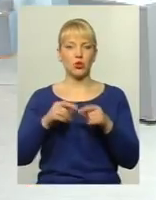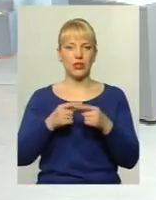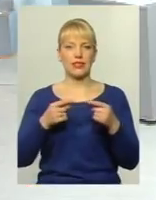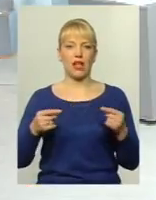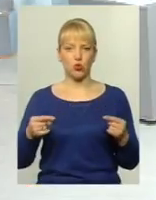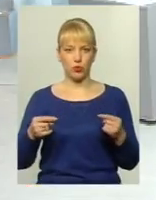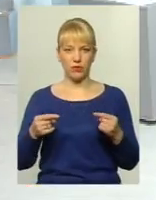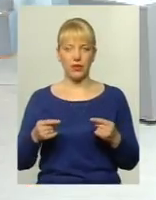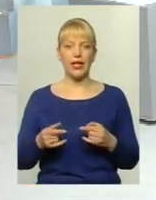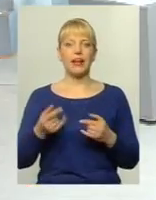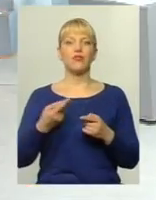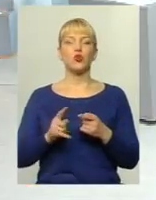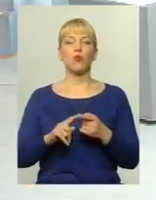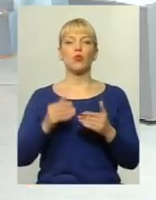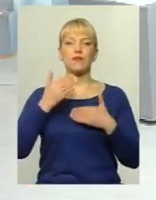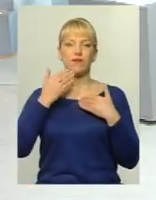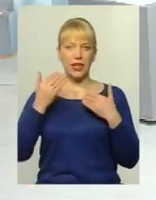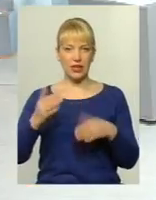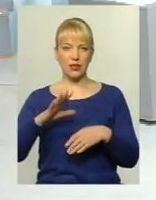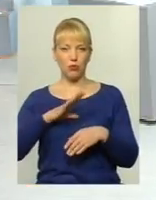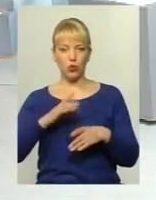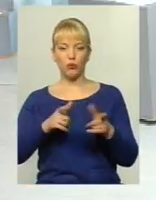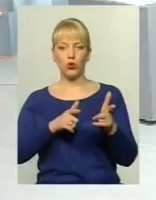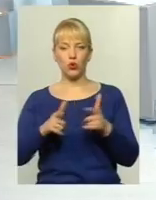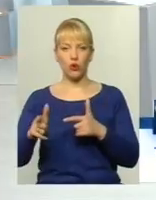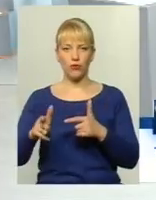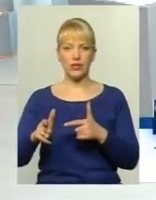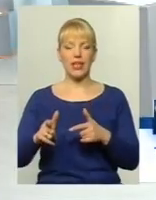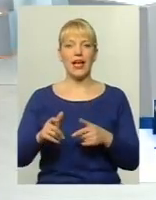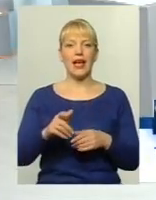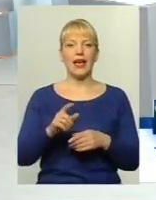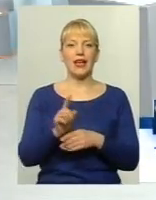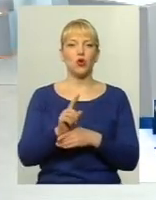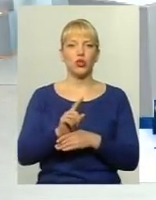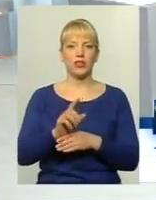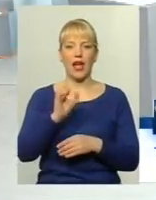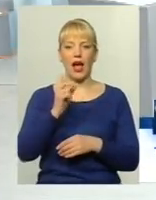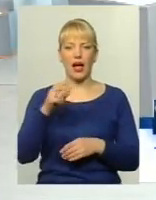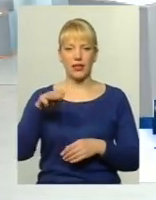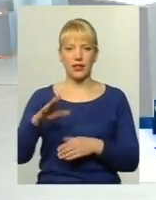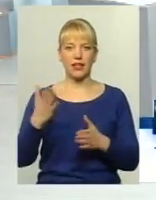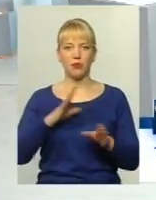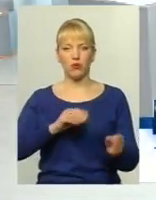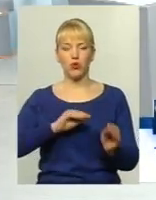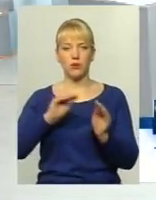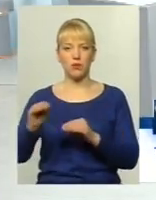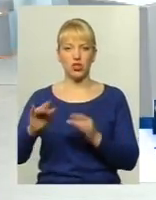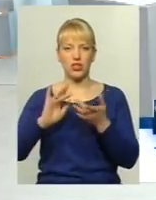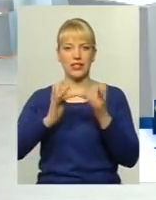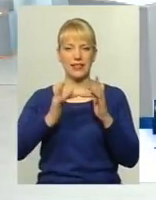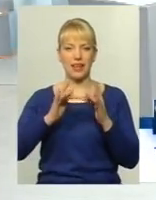Відповідно, даного звернення було підготовлено регуляторний акт, який був розміщений на сайті міської ради, в газеті